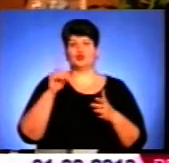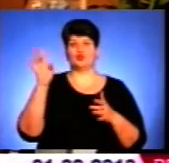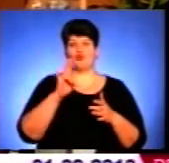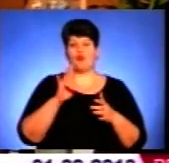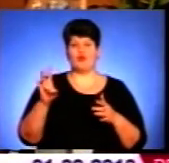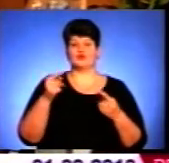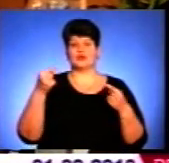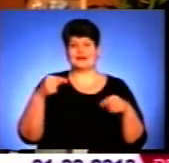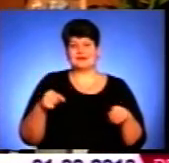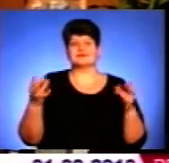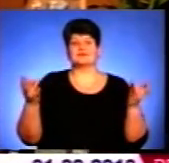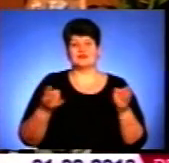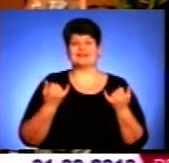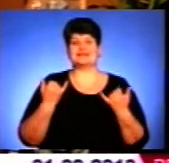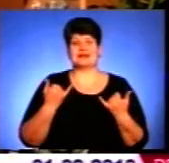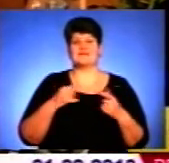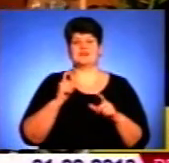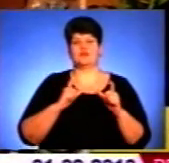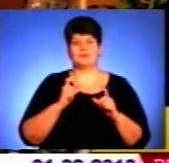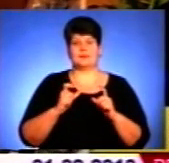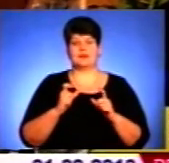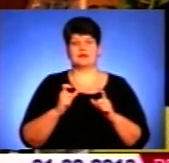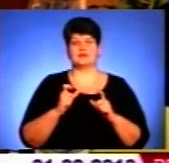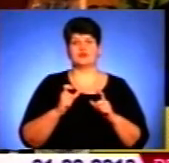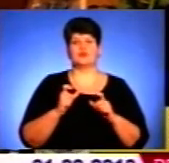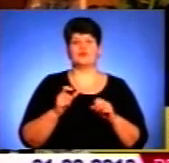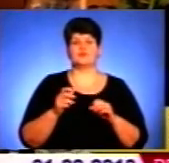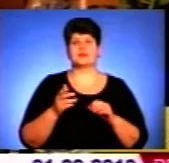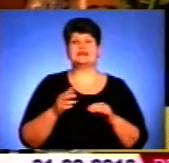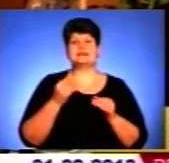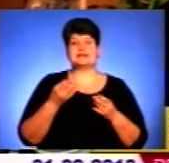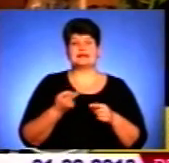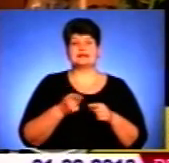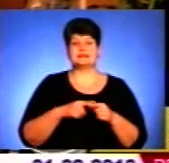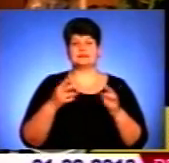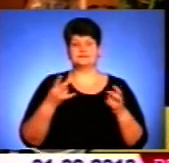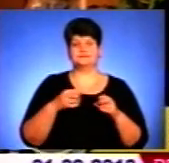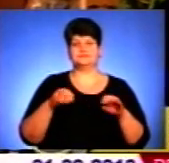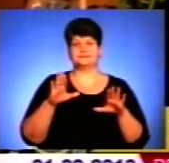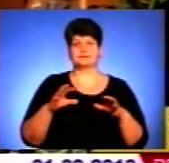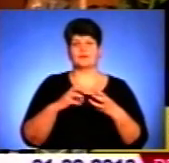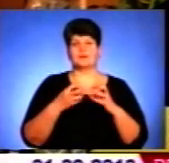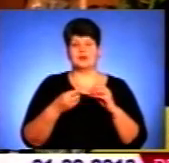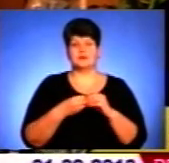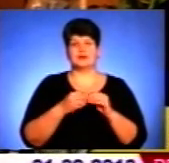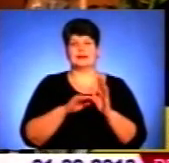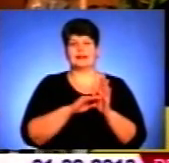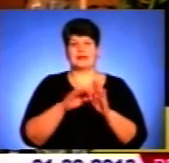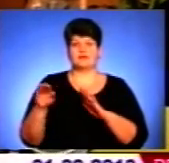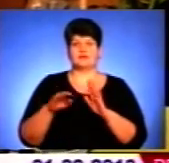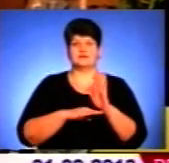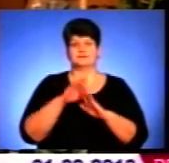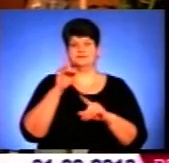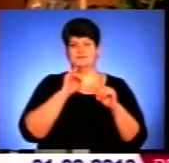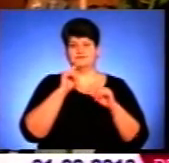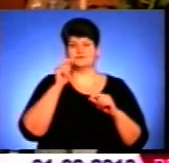Самі вузи без того, що буде вирішено на рівні парламенту України, цей конфлікт між двома законами вряд чи